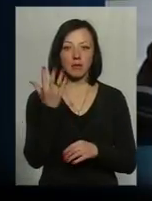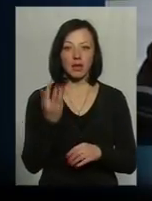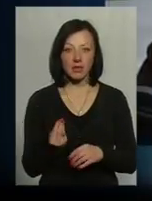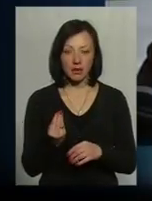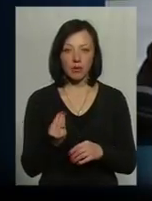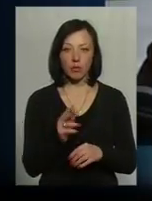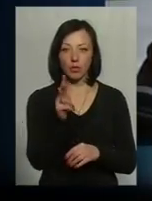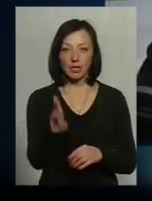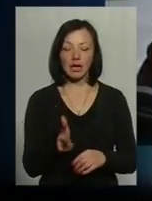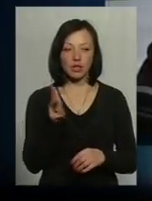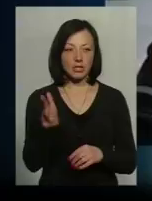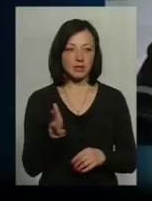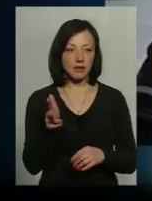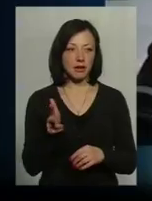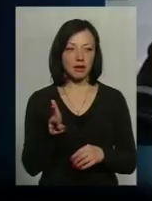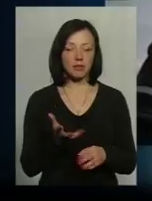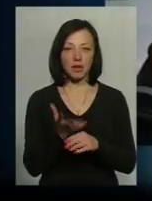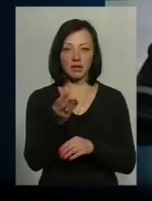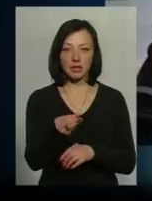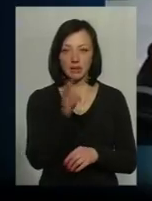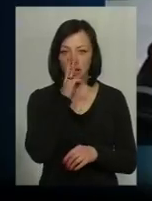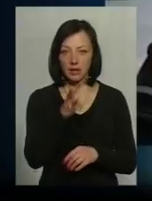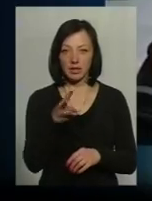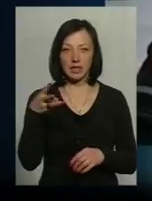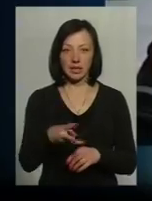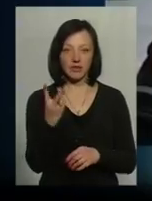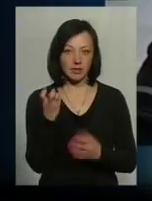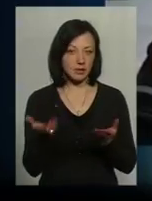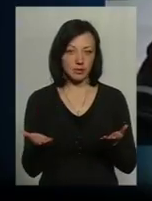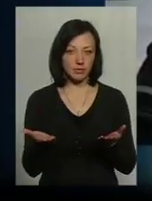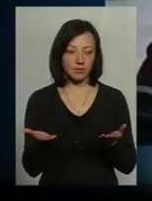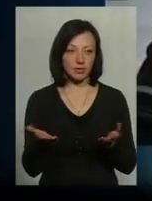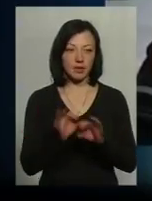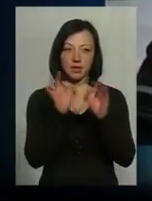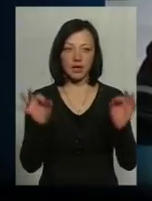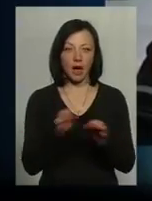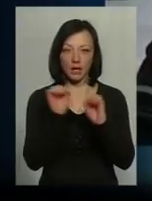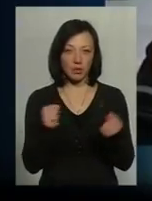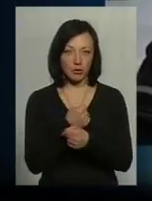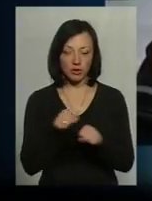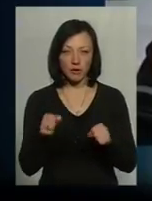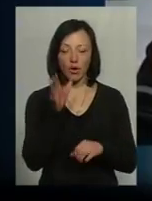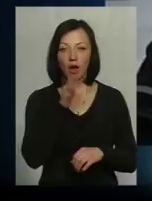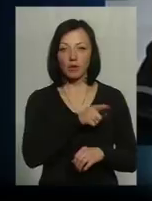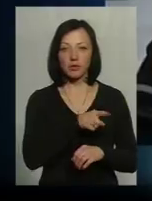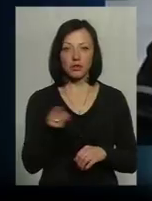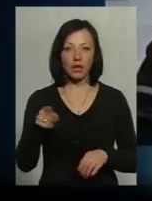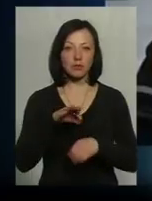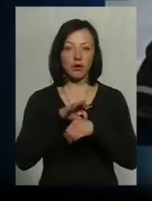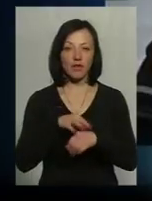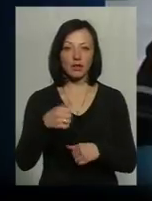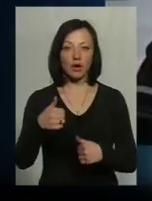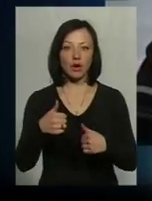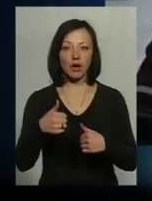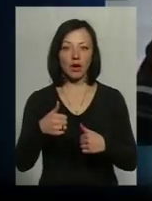по 3 години платити заробітну плату 3200 гривень? Як не можливо? Під час проведення конкурсу